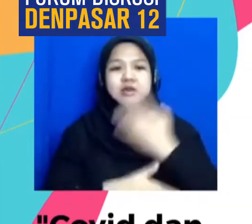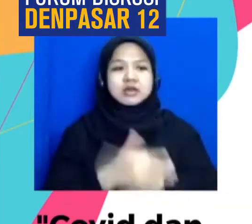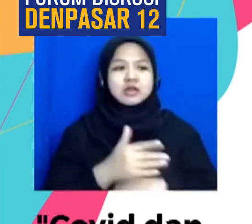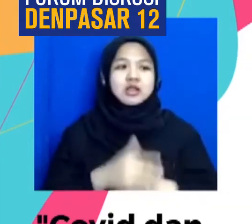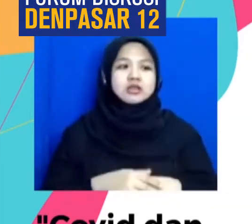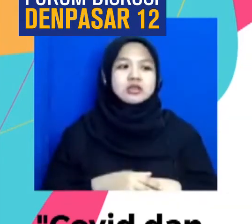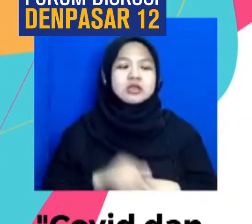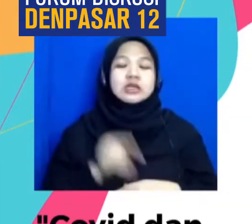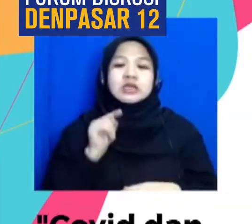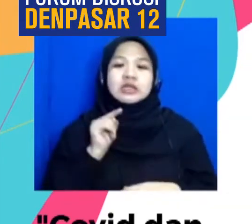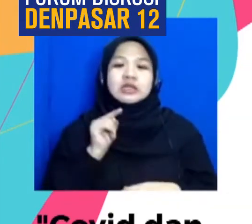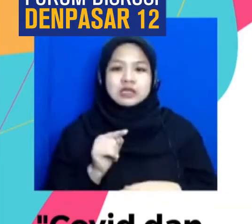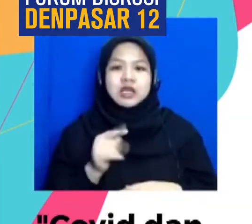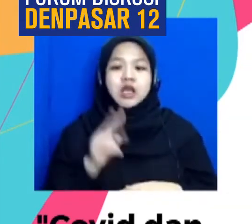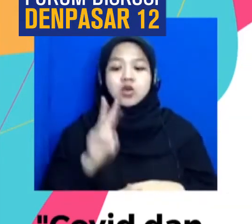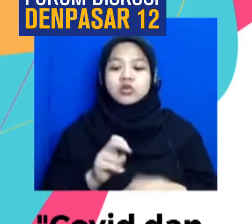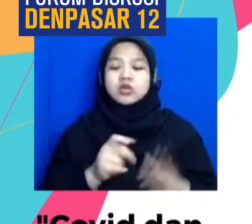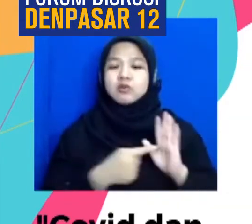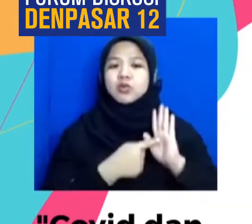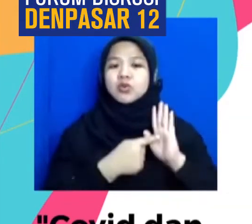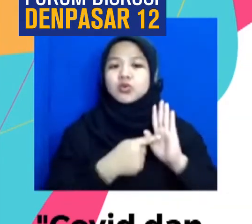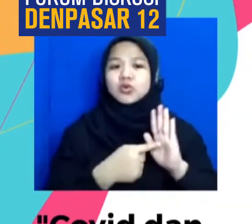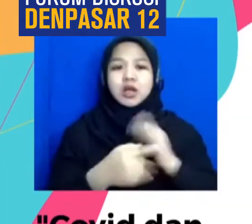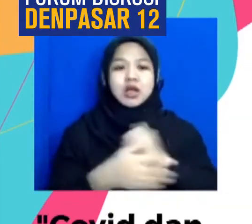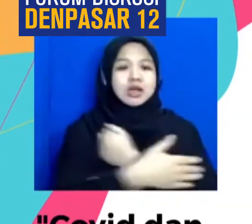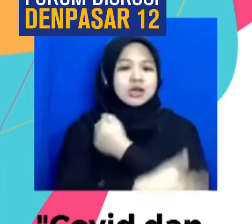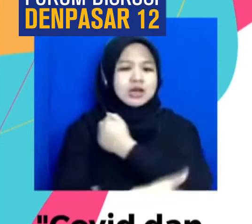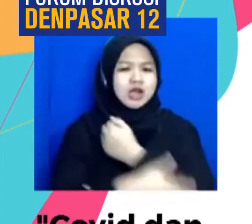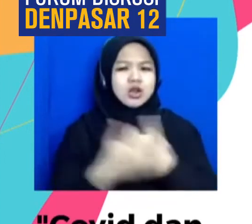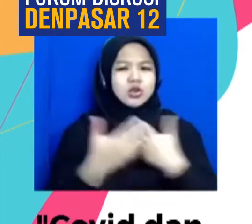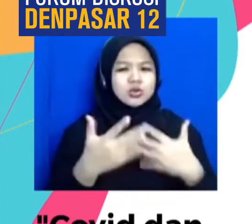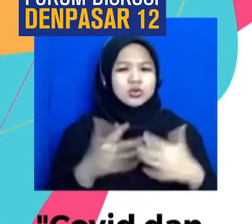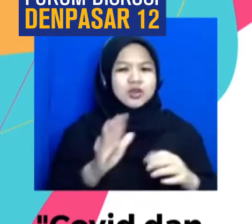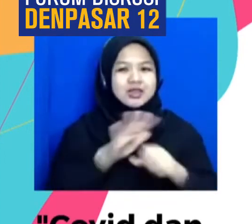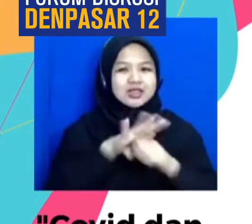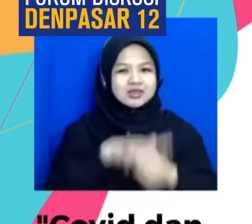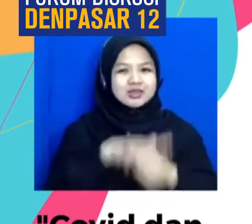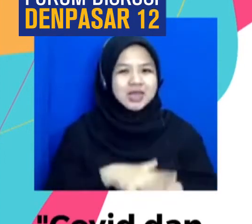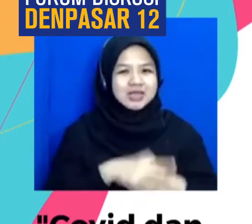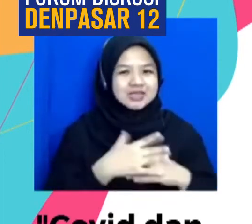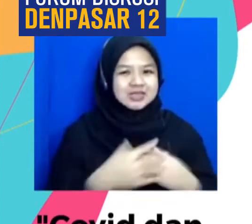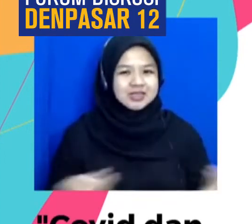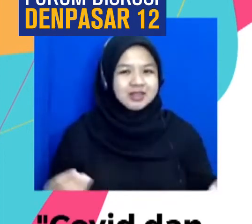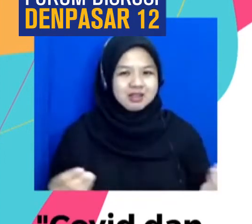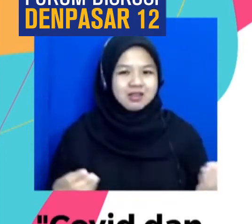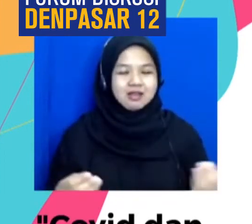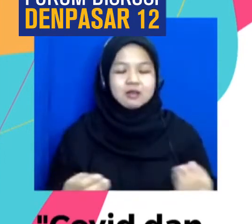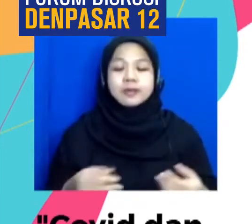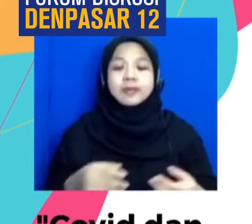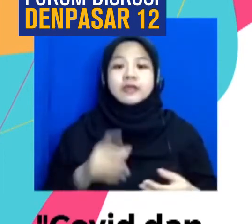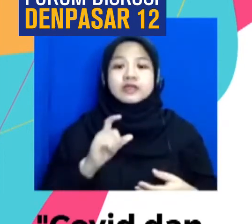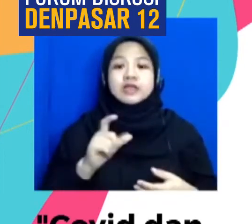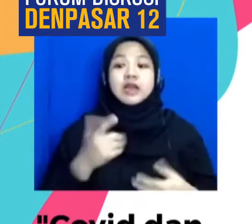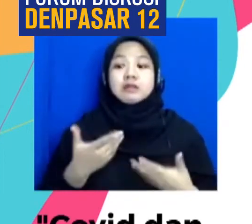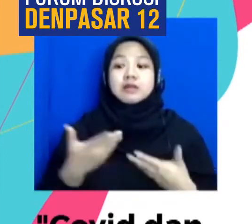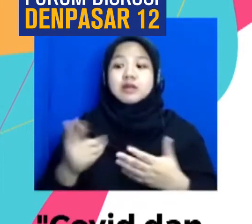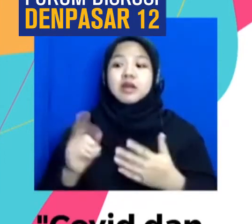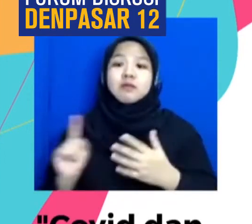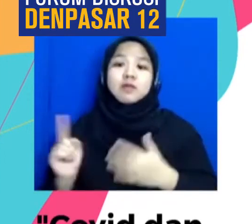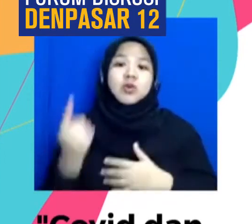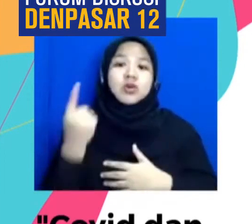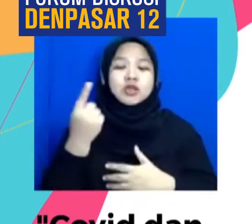Akhir Inilah Yang Menunjukkan Bahwa Negara Sudah Menghilangkan Diskiminasi Itu Dengan Memberikan Prioritasnya Kepada